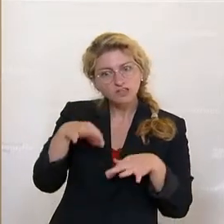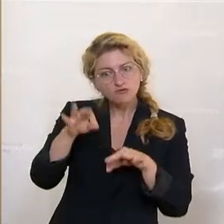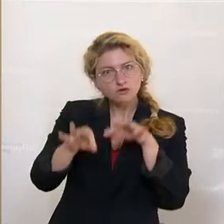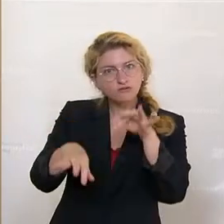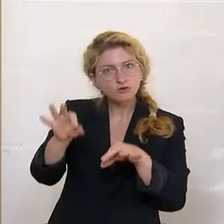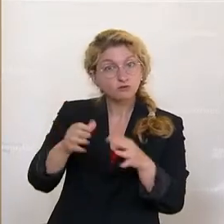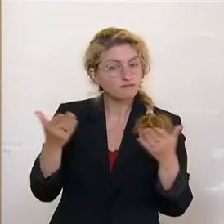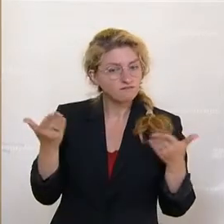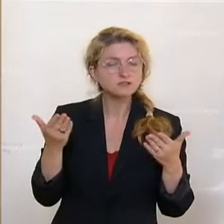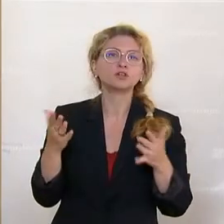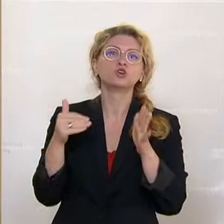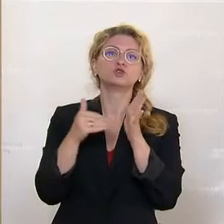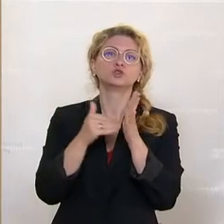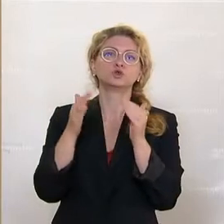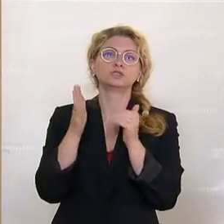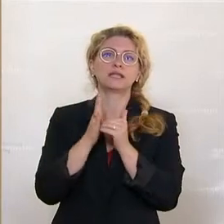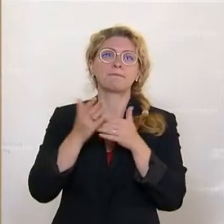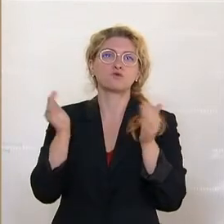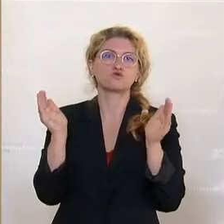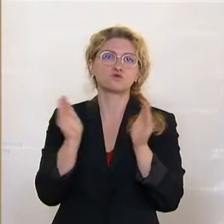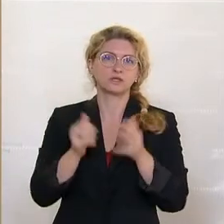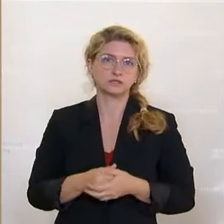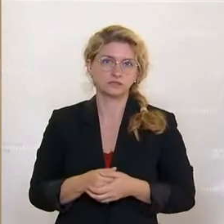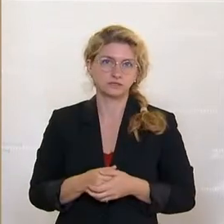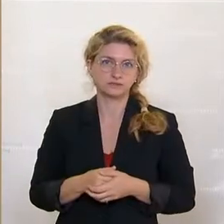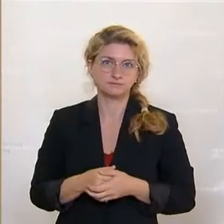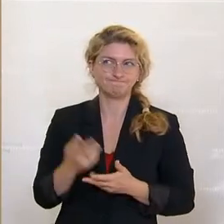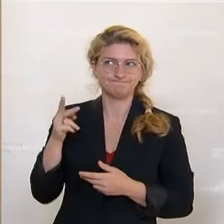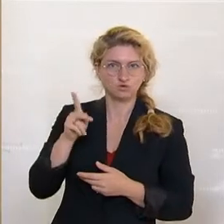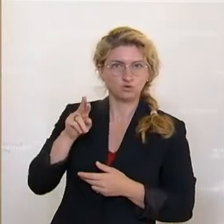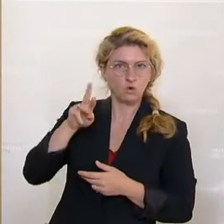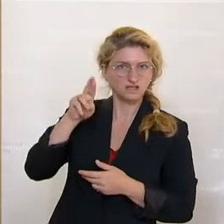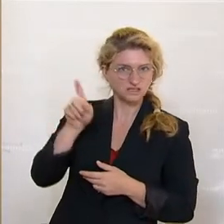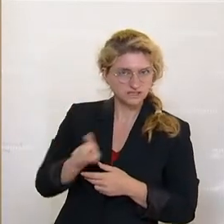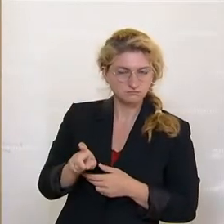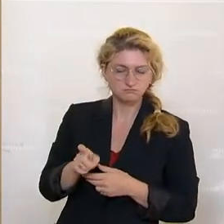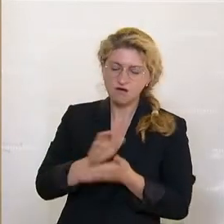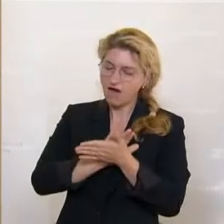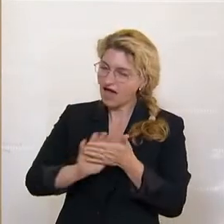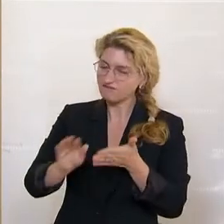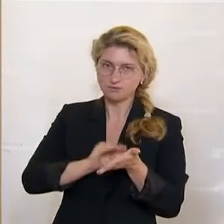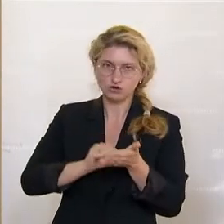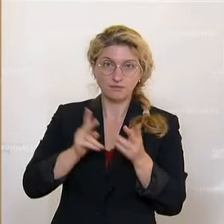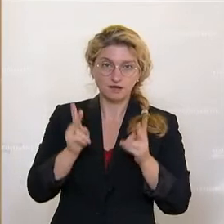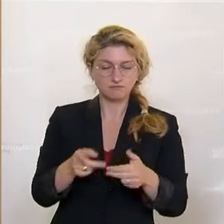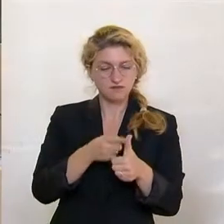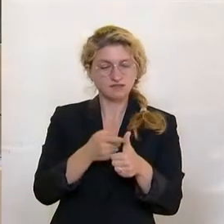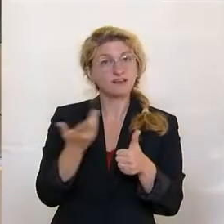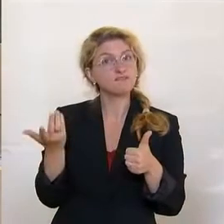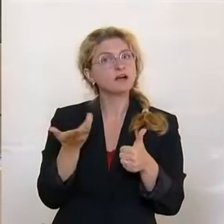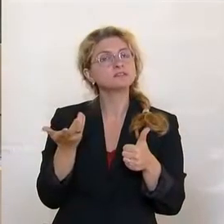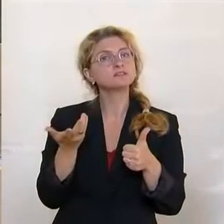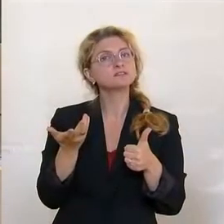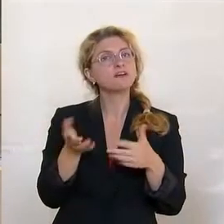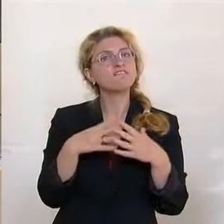System kurz, das man relativ einfach charakterisieren kann. Das Erste ist Familie. Es